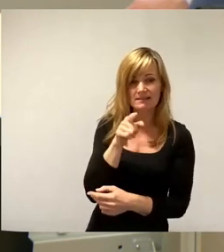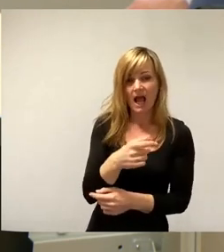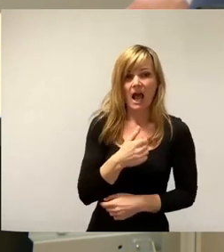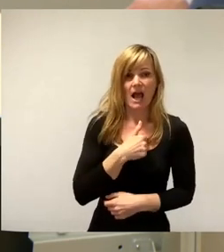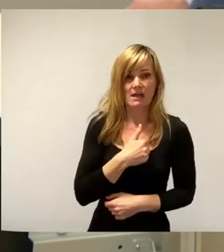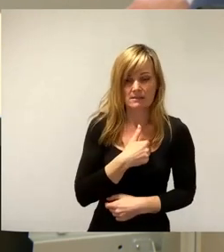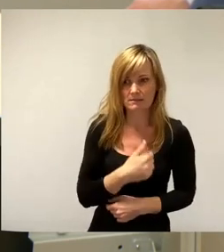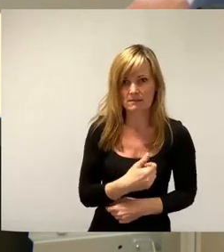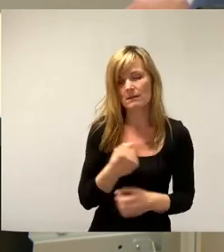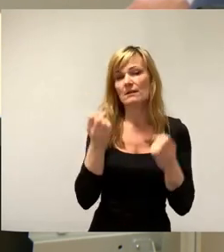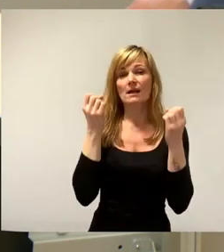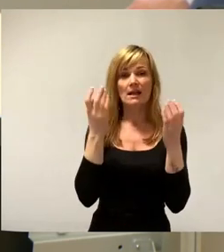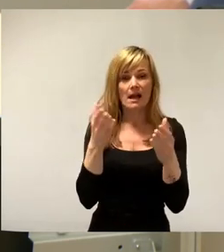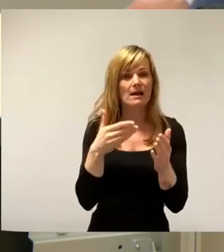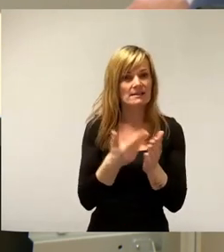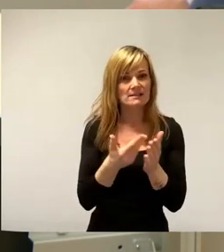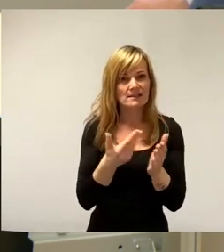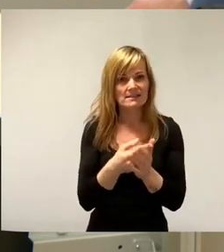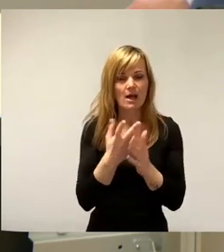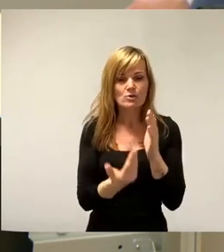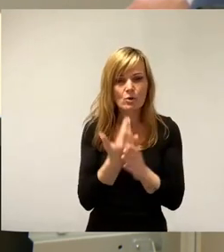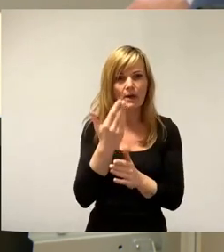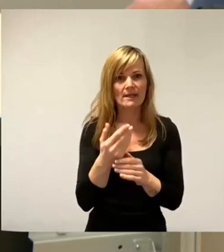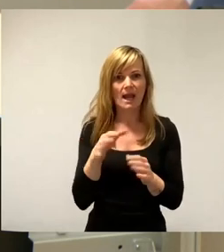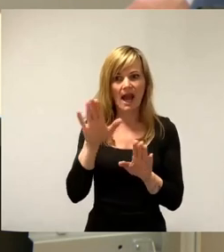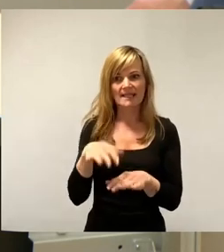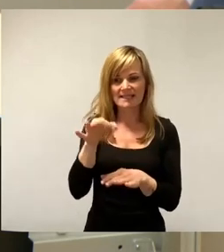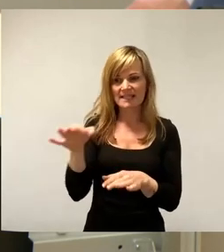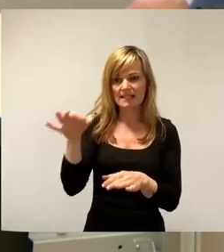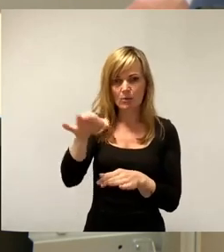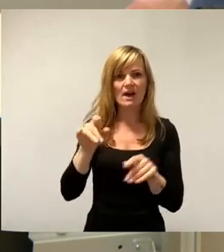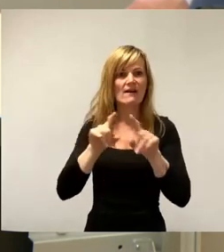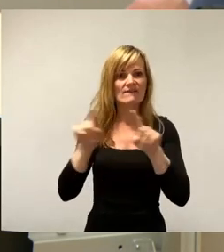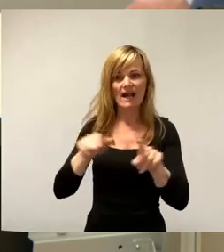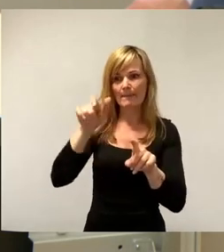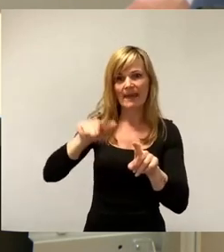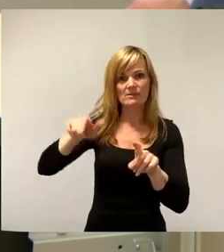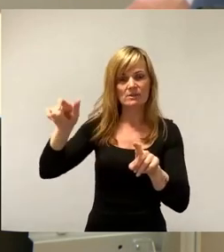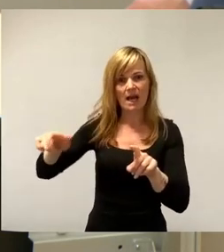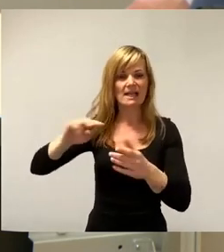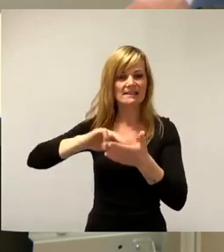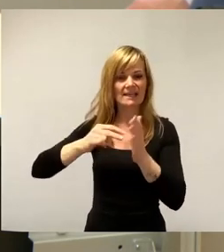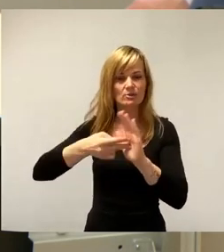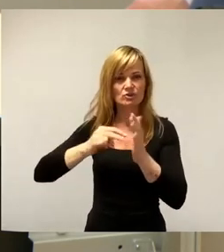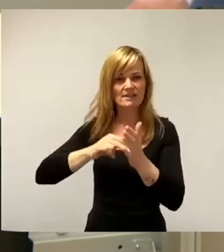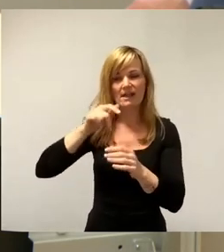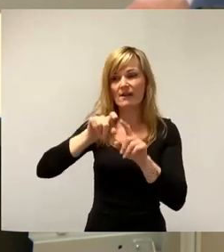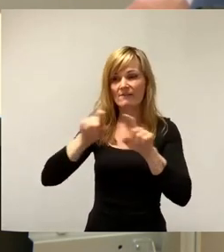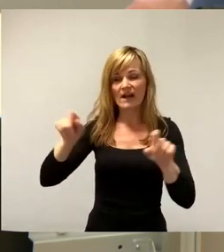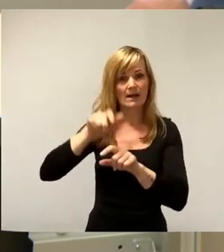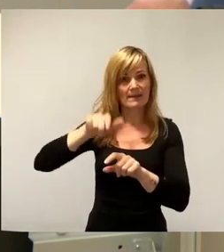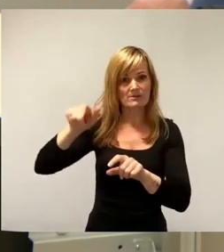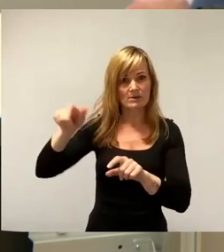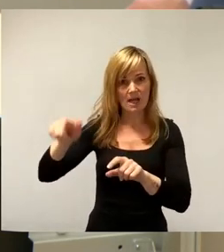natürlich dieser neue Ansiedlung auch Fachpersonal in Größenordnung, technisches Fachpersonal aus der DVB